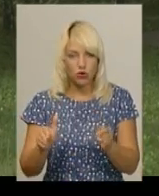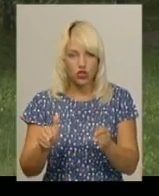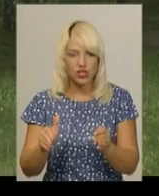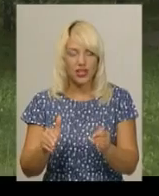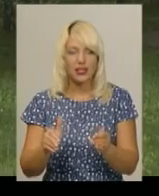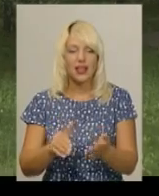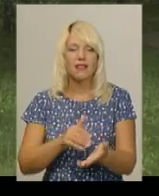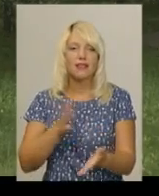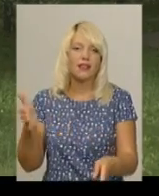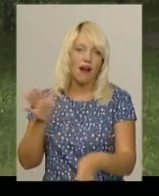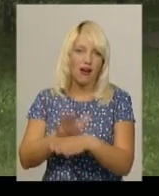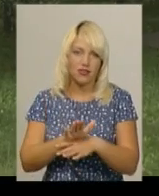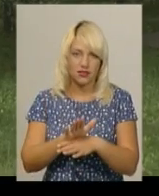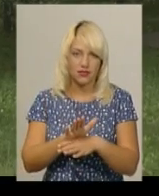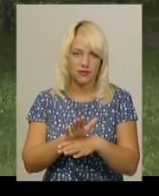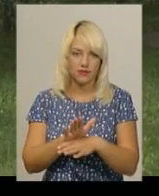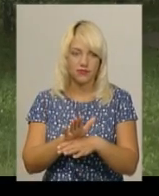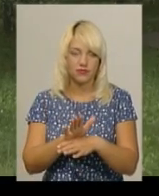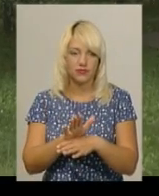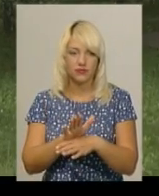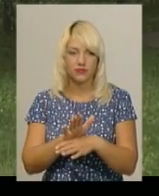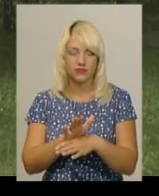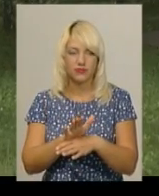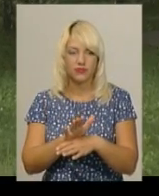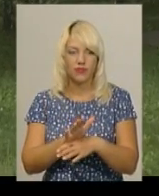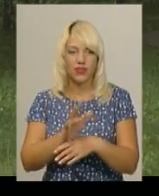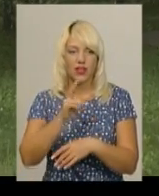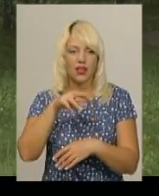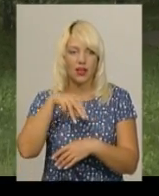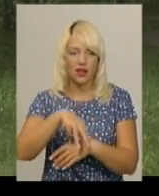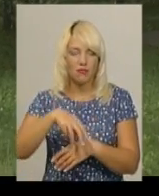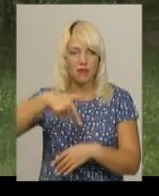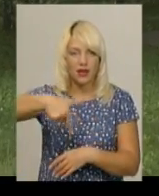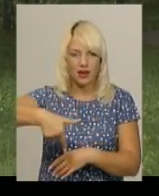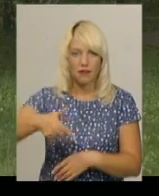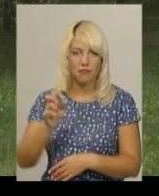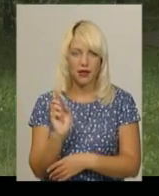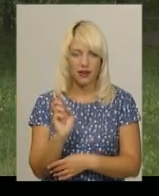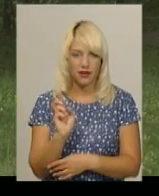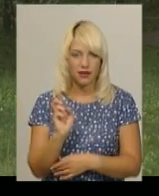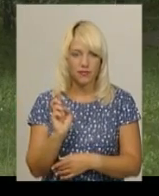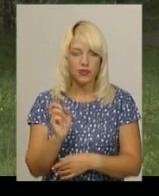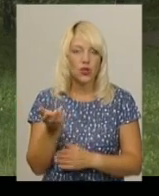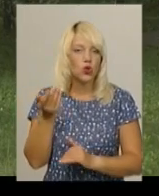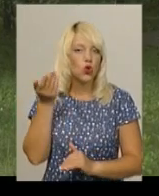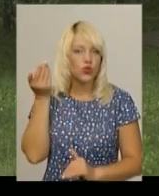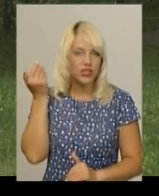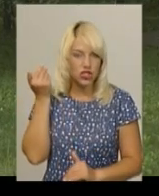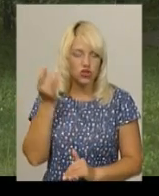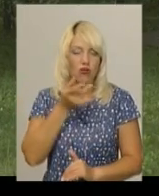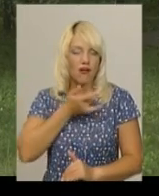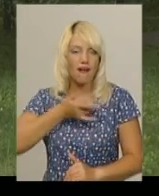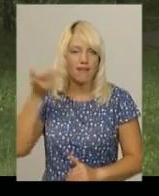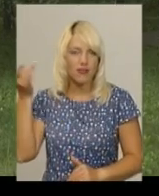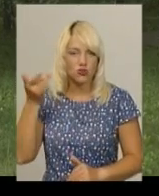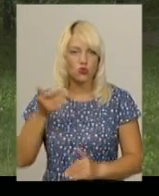МГБ тодішнього Радянського